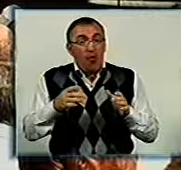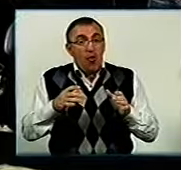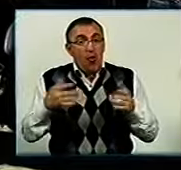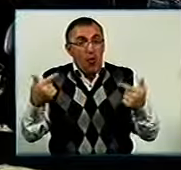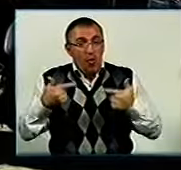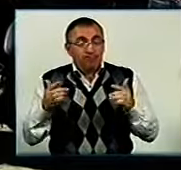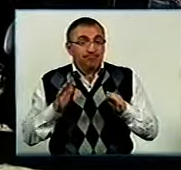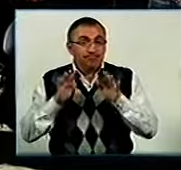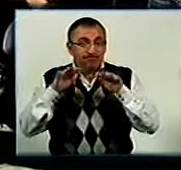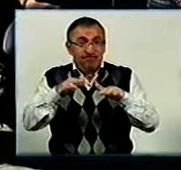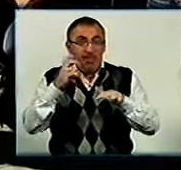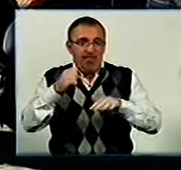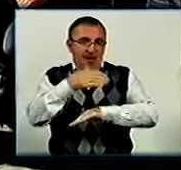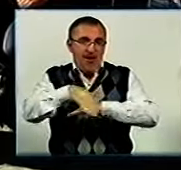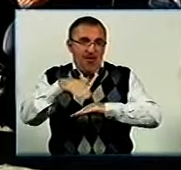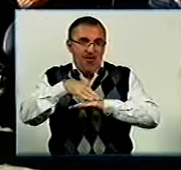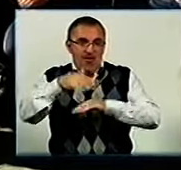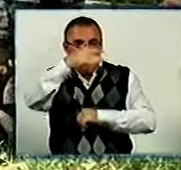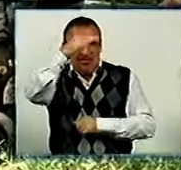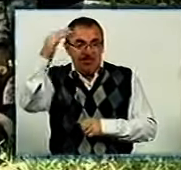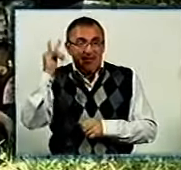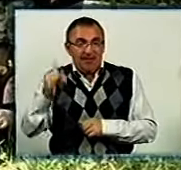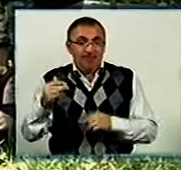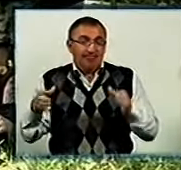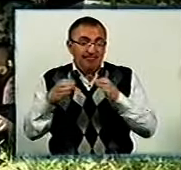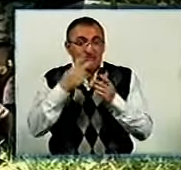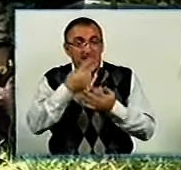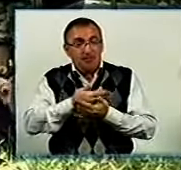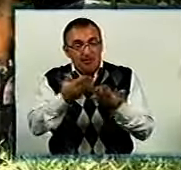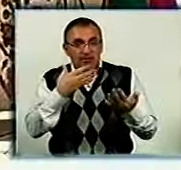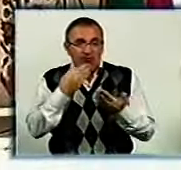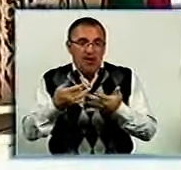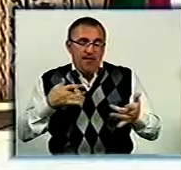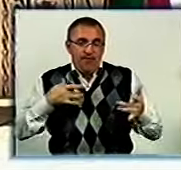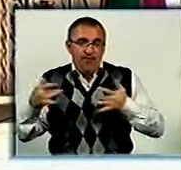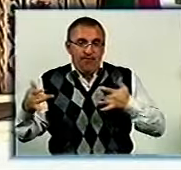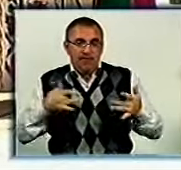біля сцени «Просто неба». Тут аматорські театральні колективи презентували свої вистави.